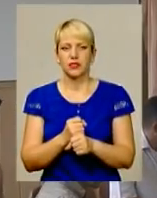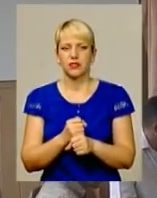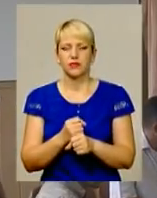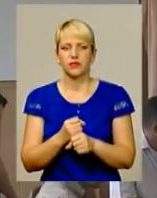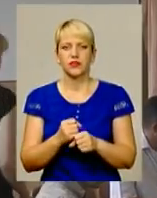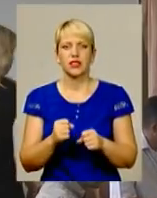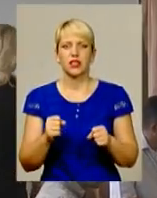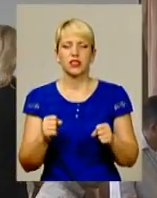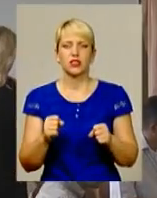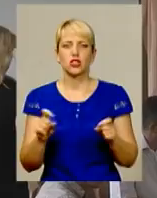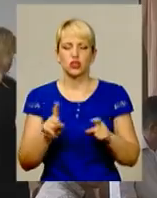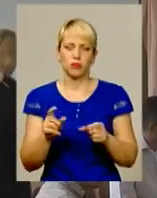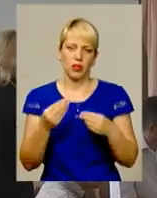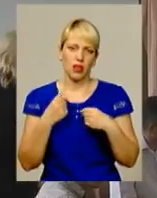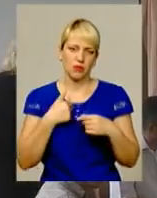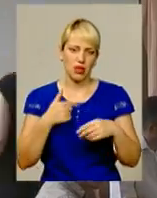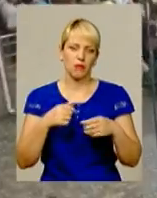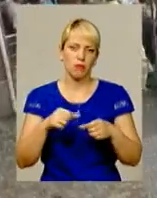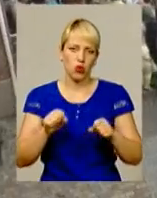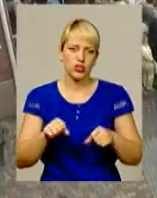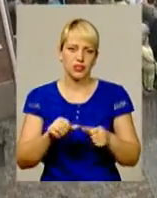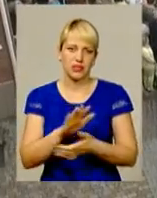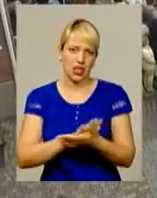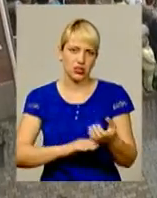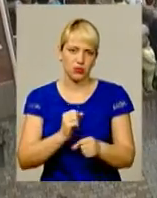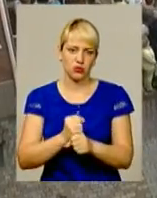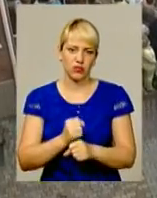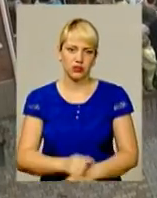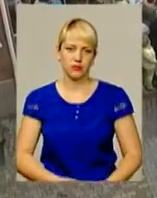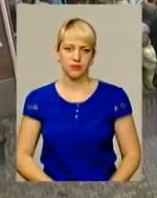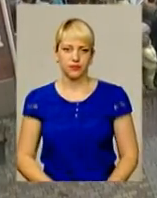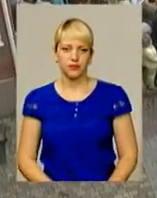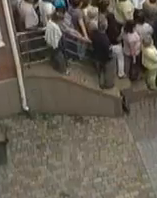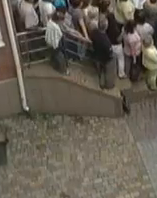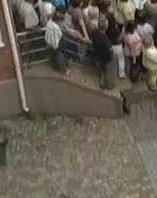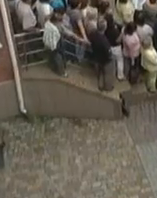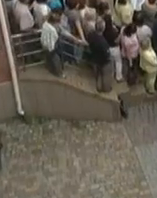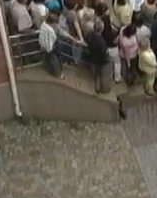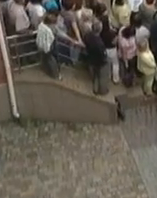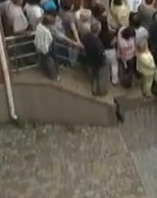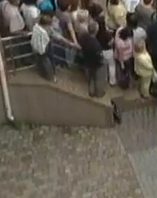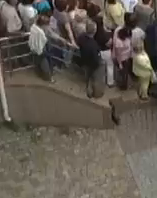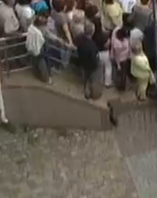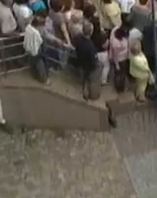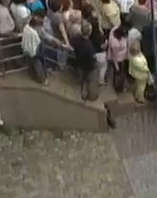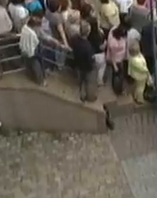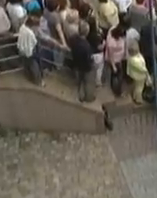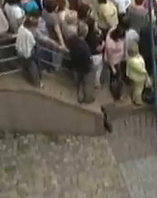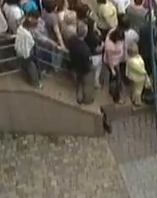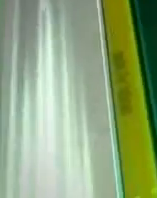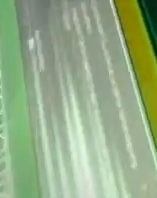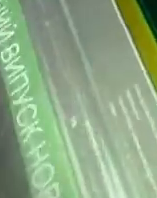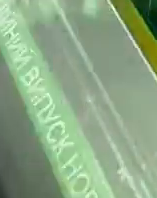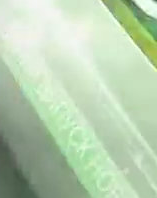можливість мені залишитися на ній подальшу. Надія Куриляк, Андрій Лазарук, Володимир Саприкін. Для інформаційного випуску.